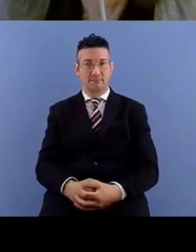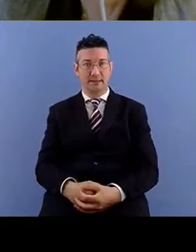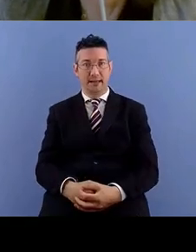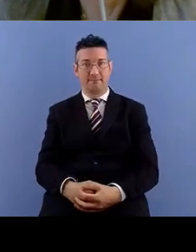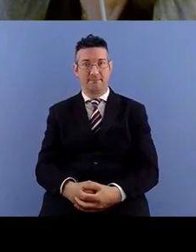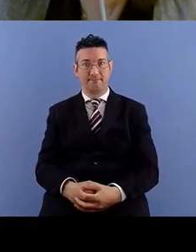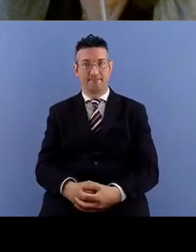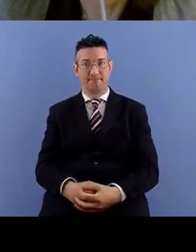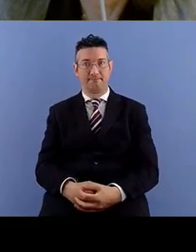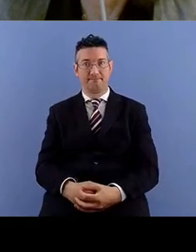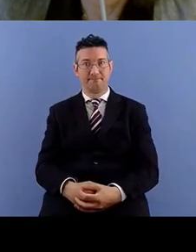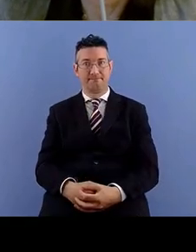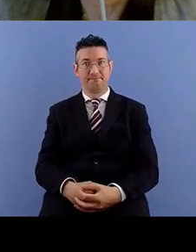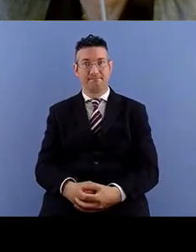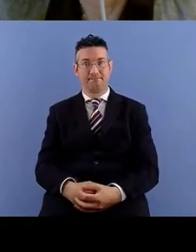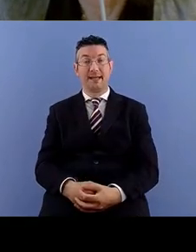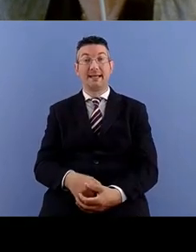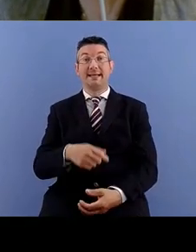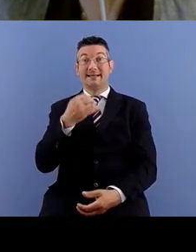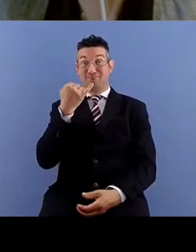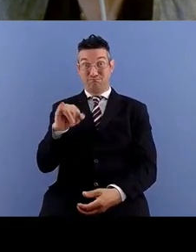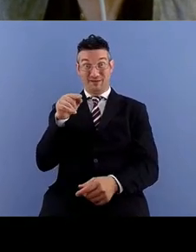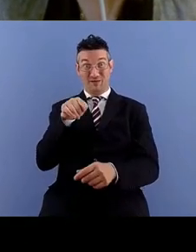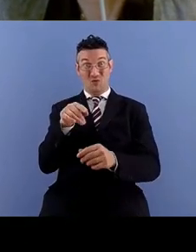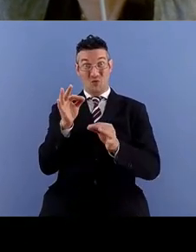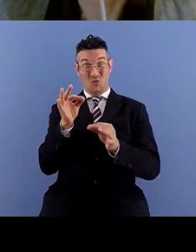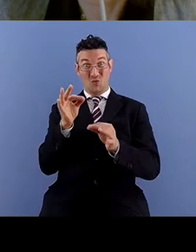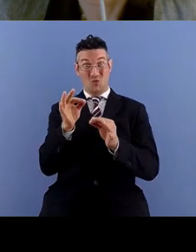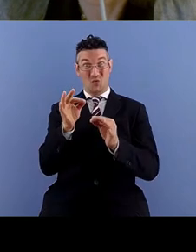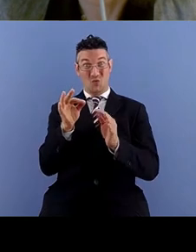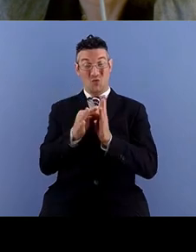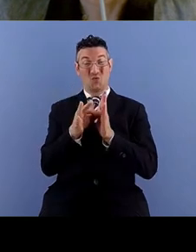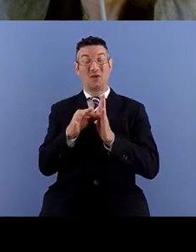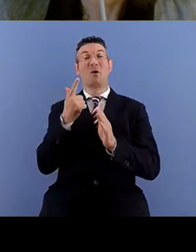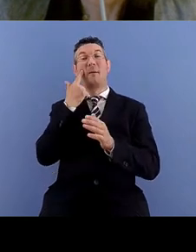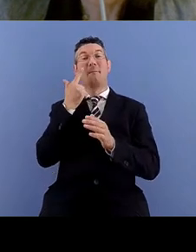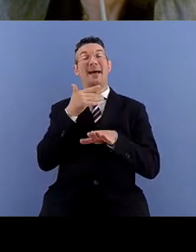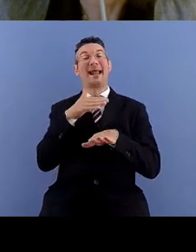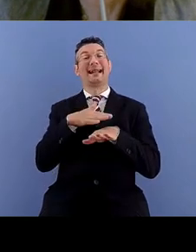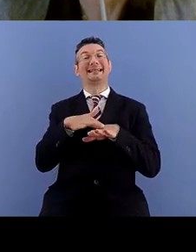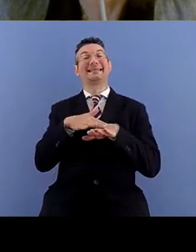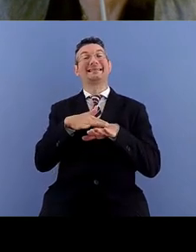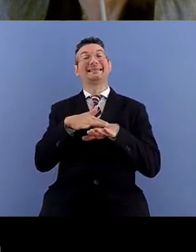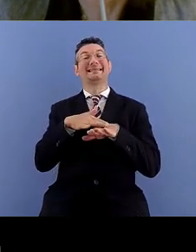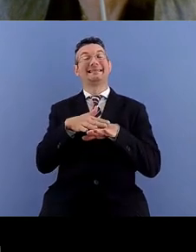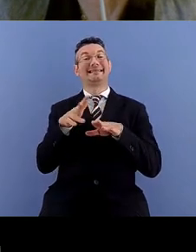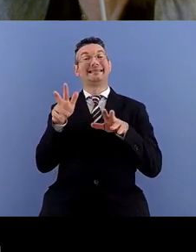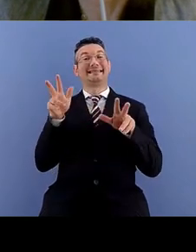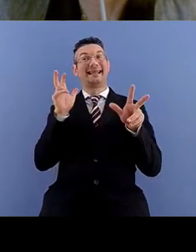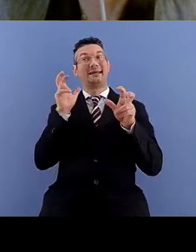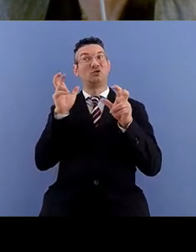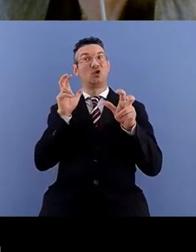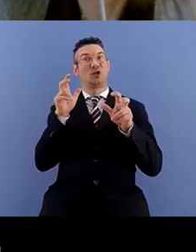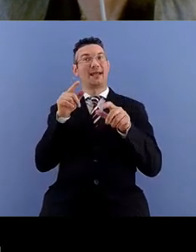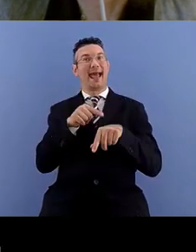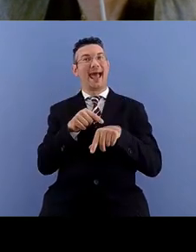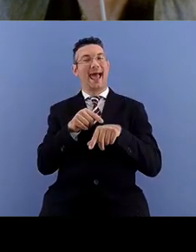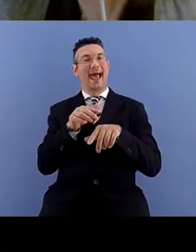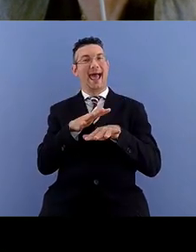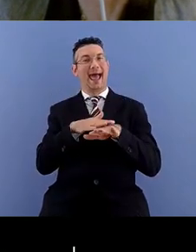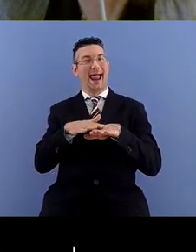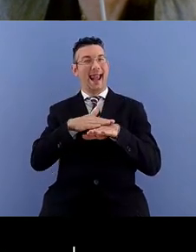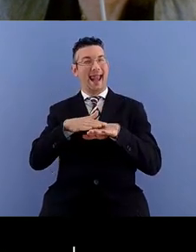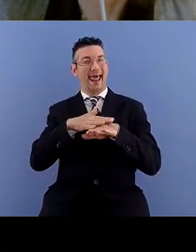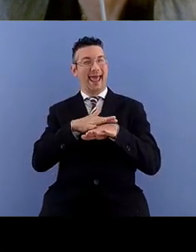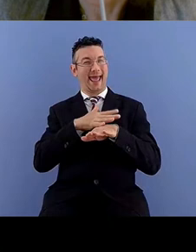considerando quest'ultimo aspetto quindi dell'accessibilità sensoriale in un contesto specifico